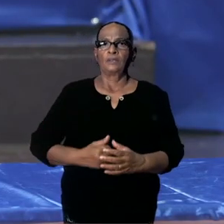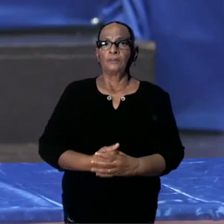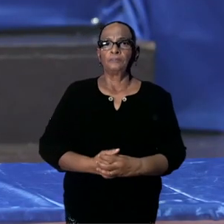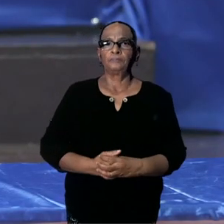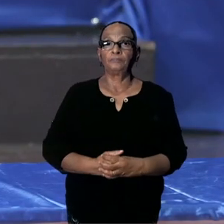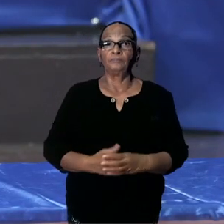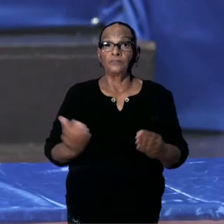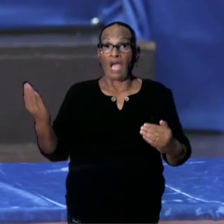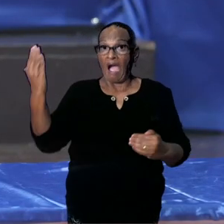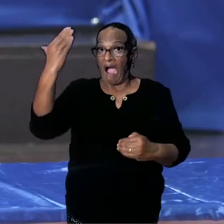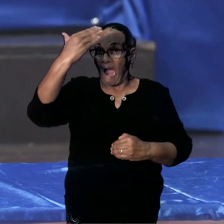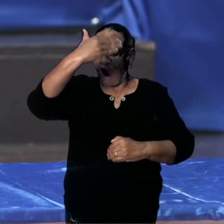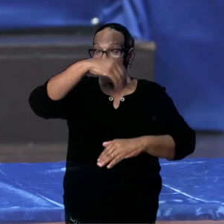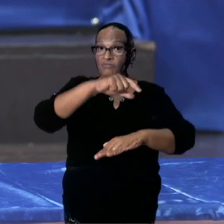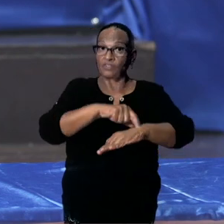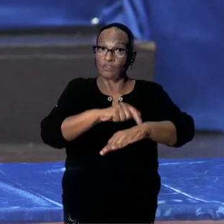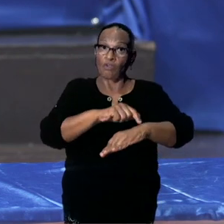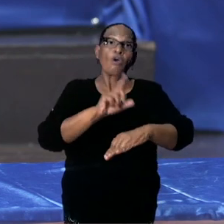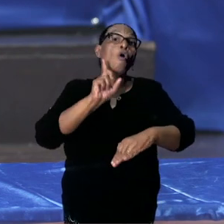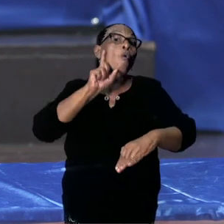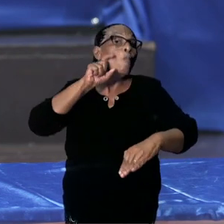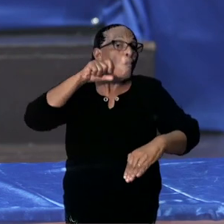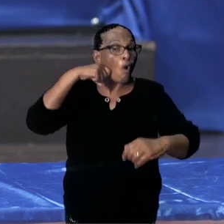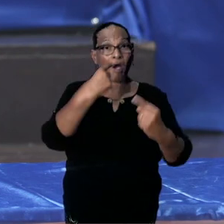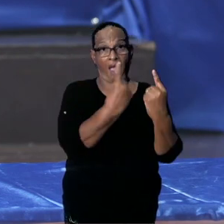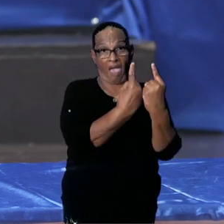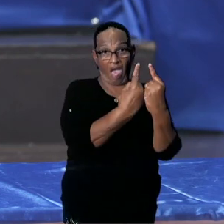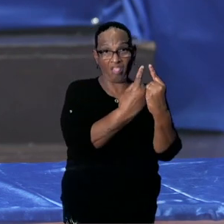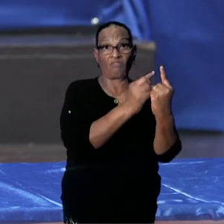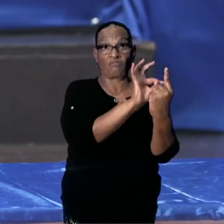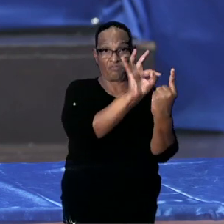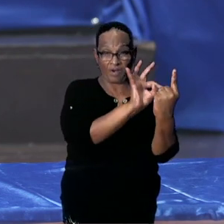de avondklok per morgen 11 februari.